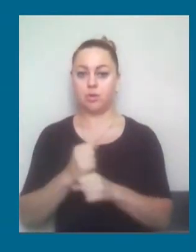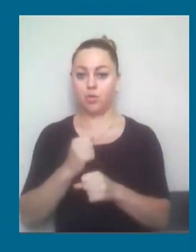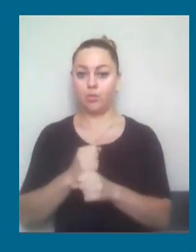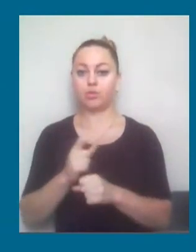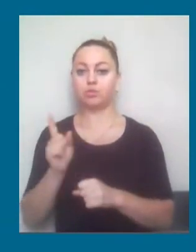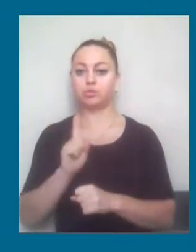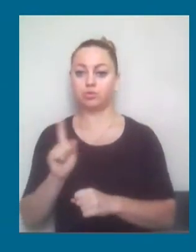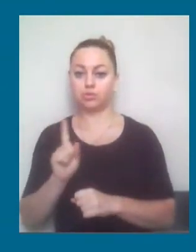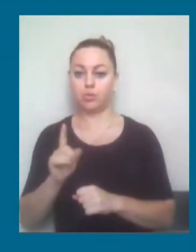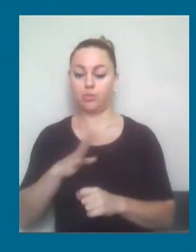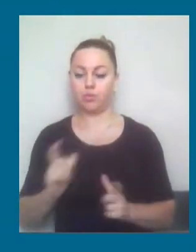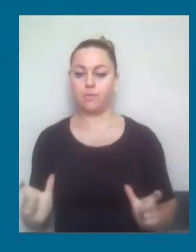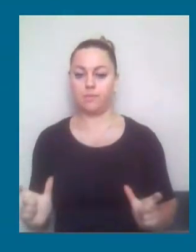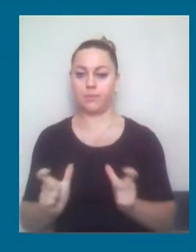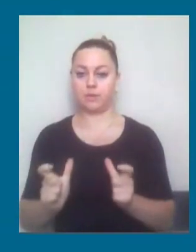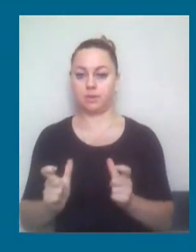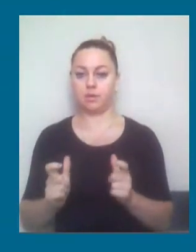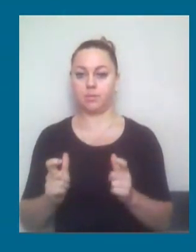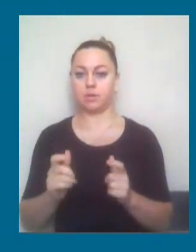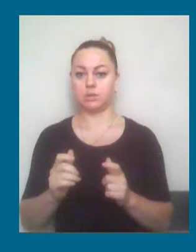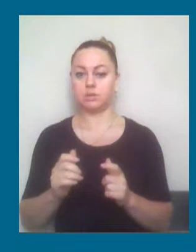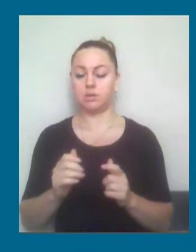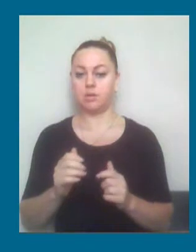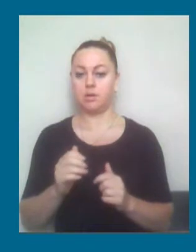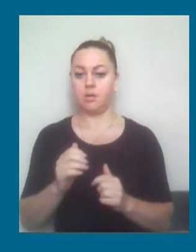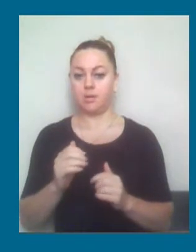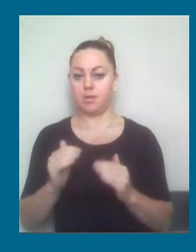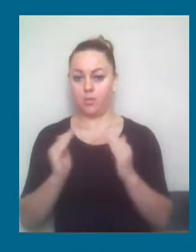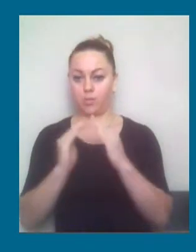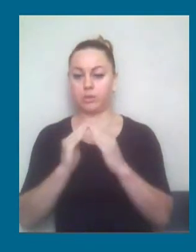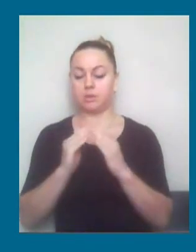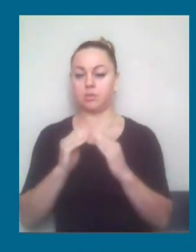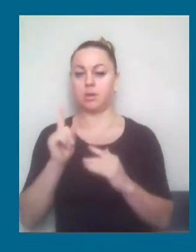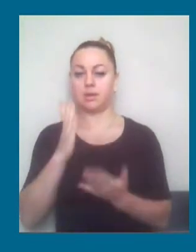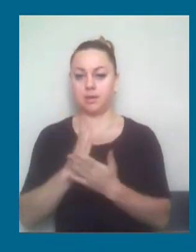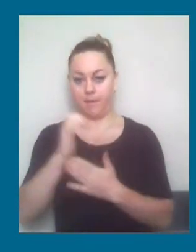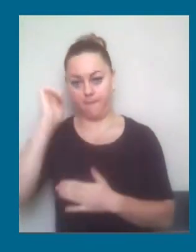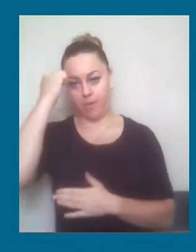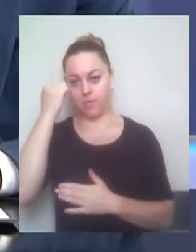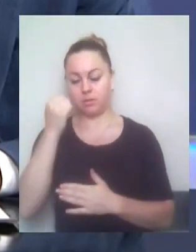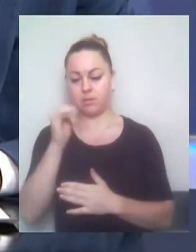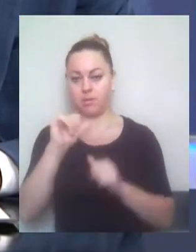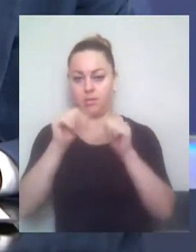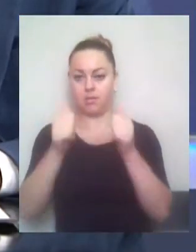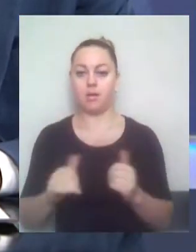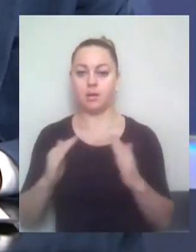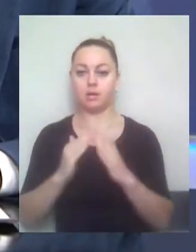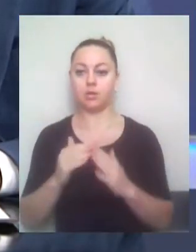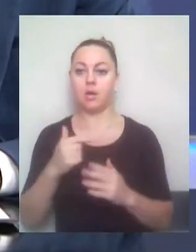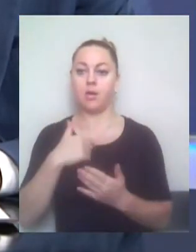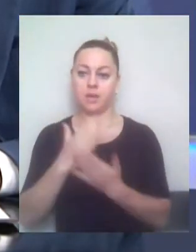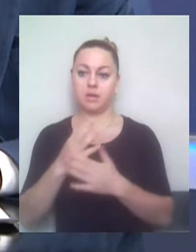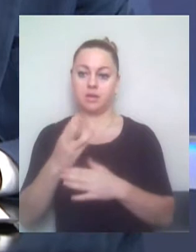укріплення будинку Ноля, який є пам'ятником архітектури. А ось те, що ми демонстрували відео, де